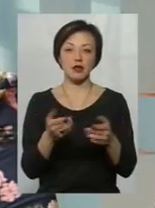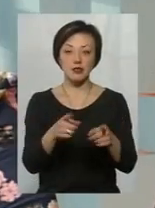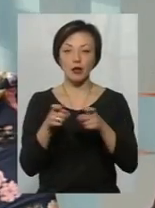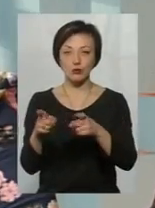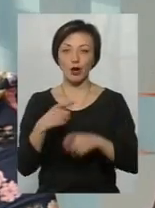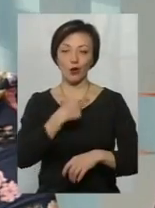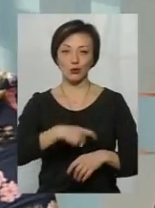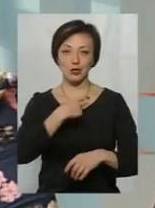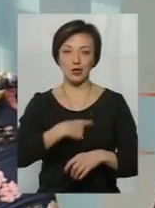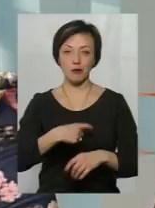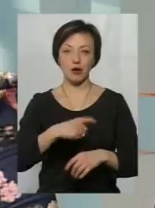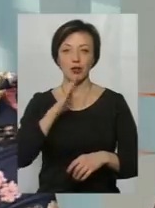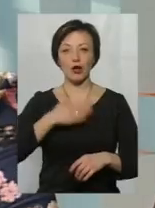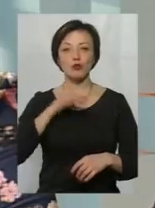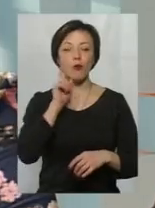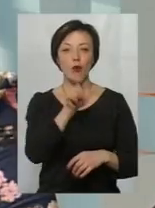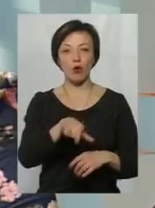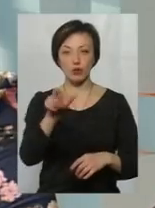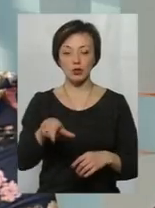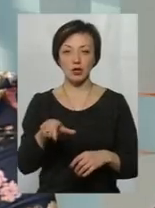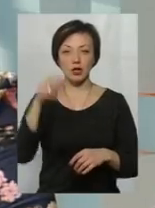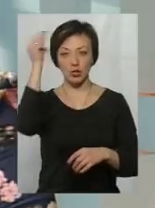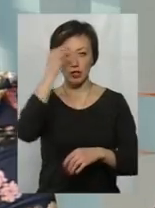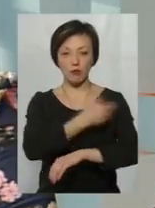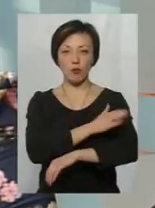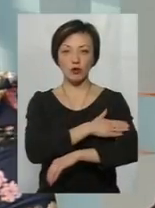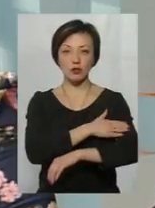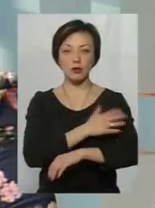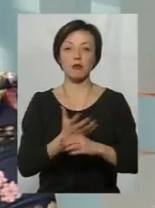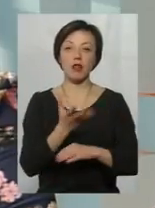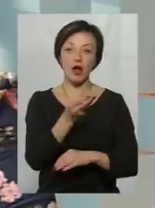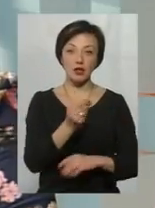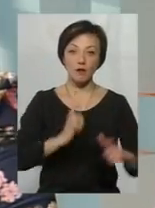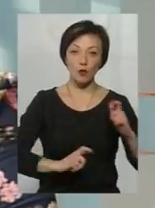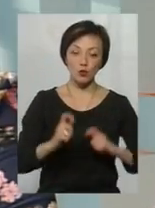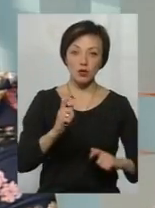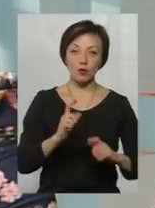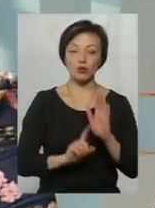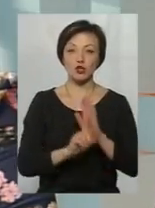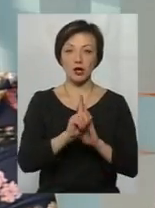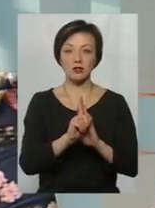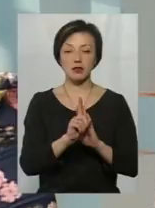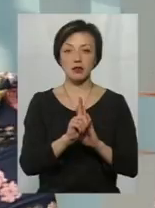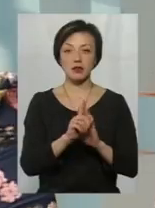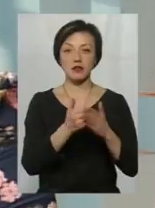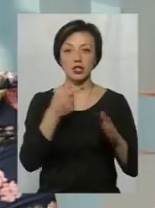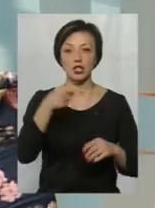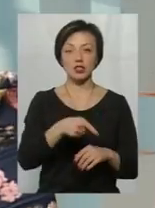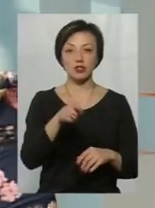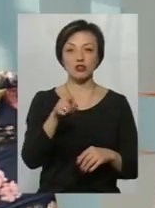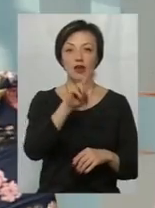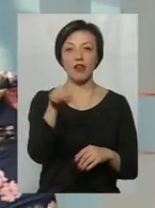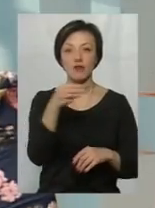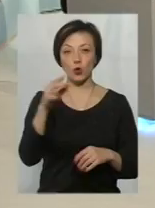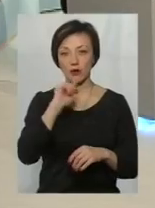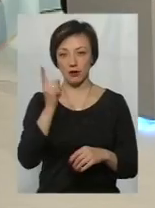себе нашу молодь. Навчання в польських платних вузах починається вже від тисячі євро на